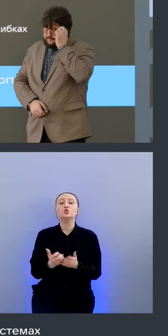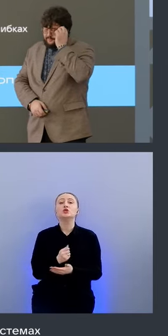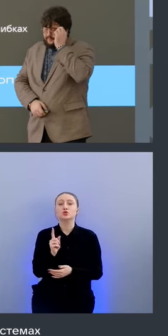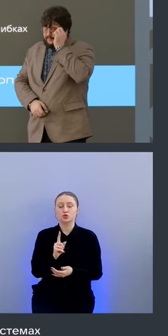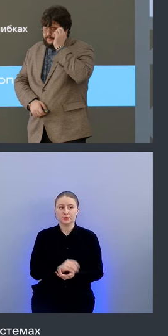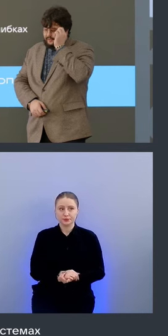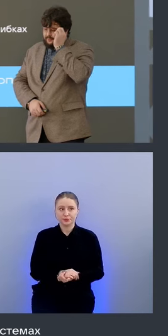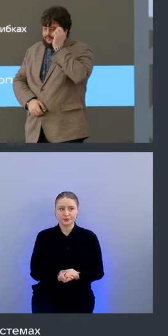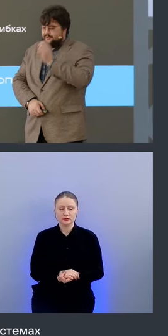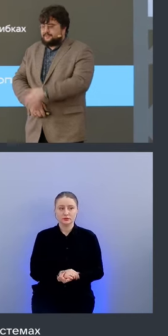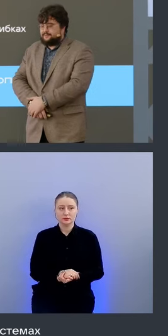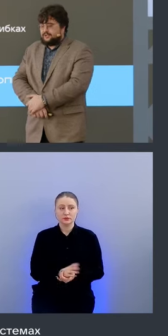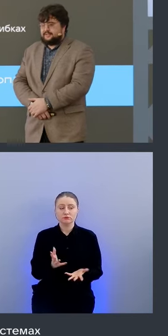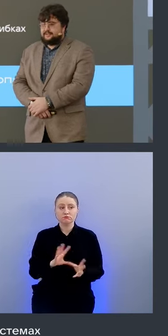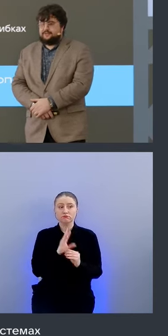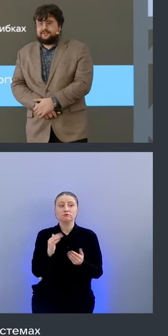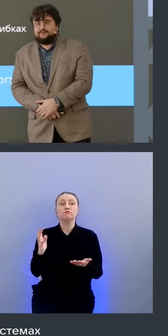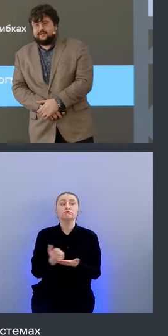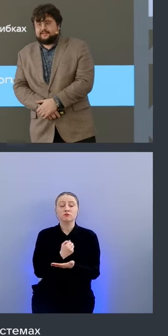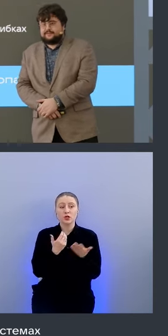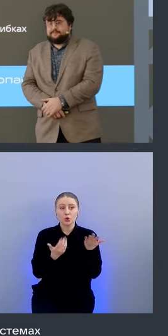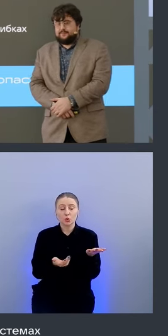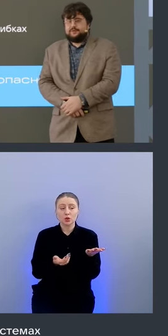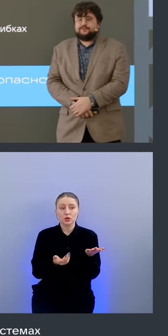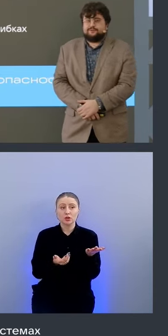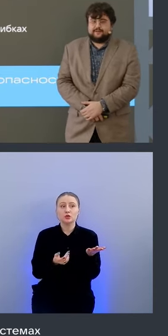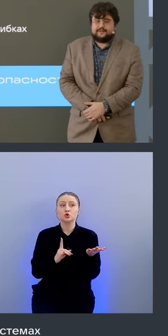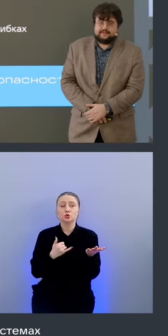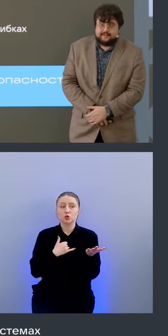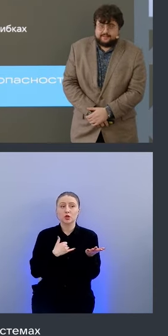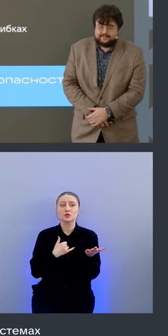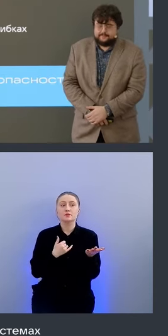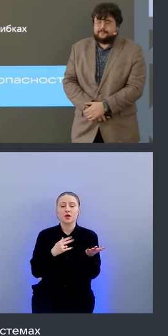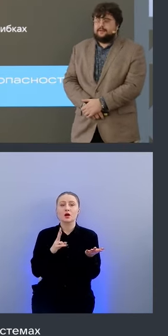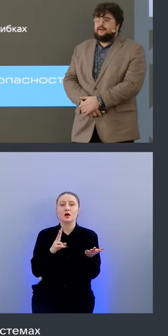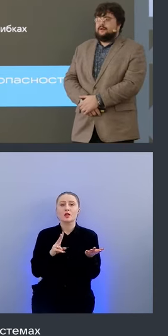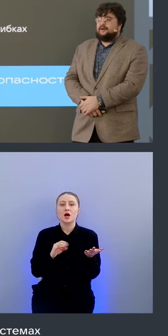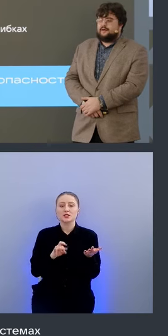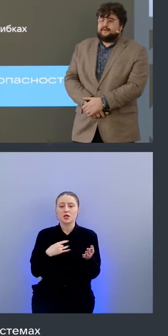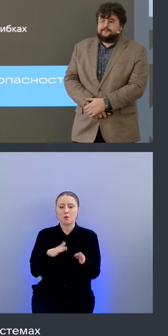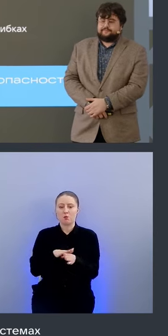итогу по итогу у нас получается следующее у нас полностью покрыт кластер